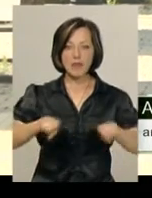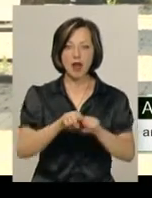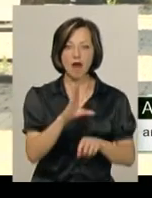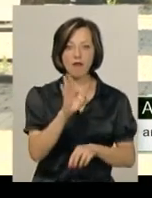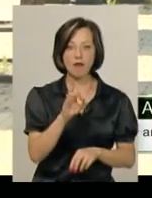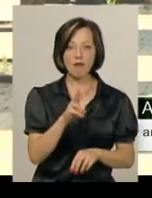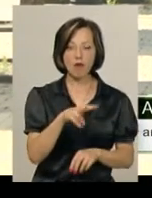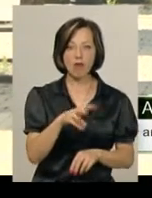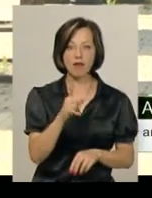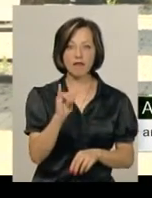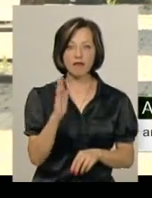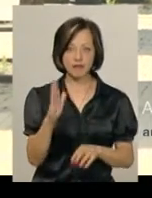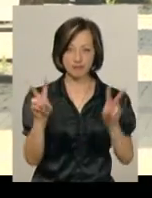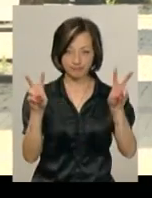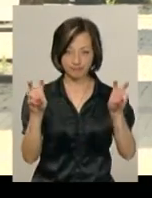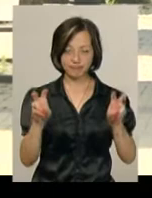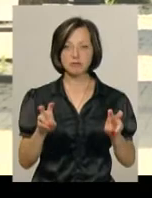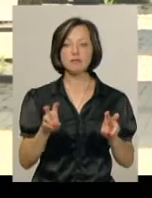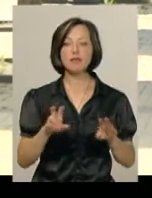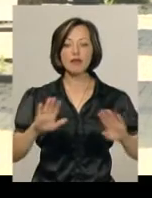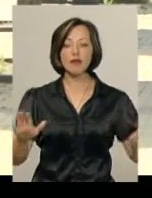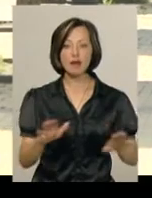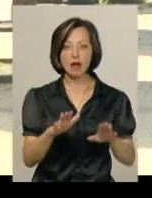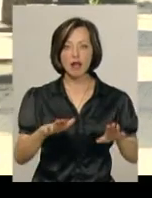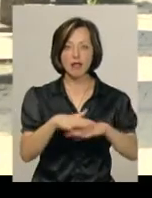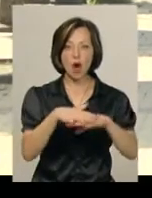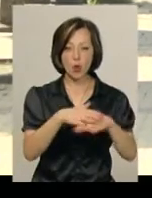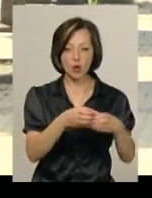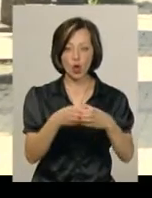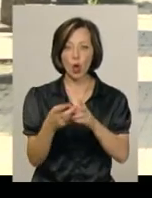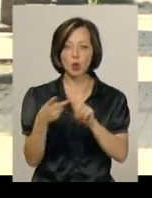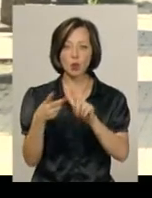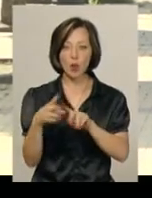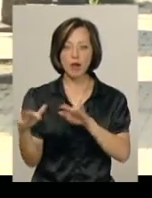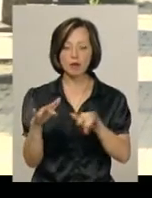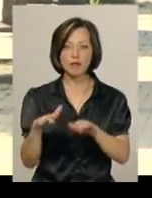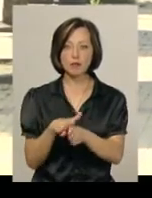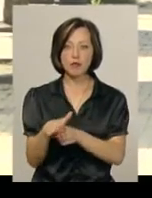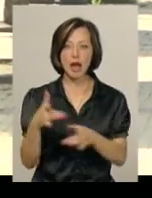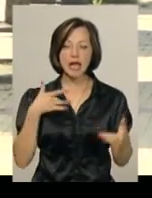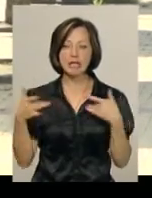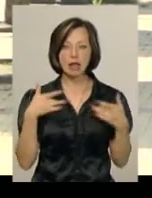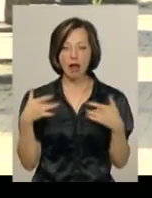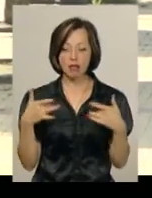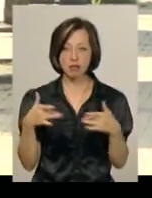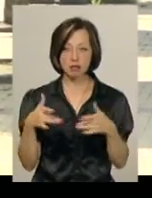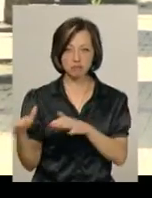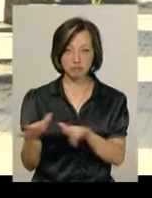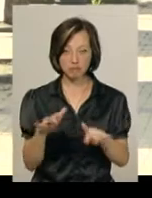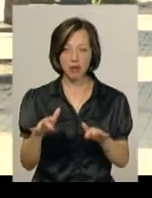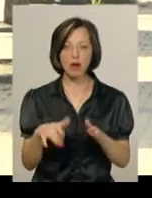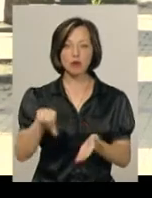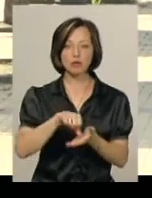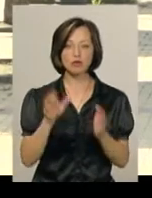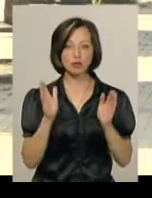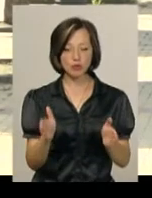участь фольклорні колективи. Далі друга величезна дія – буде відбуватися естрадне дійство концертне, де